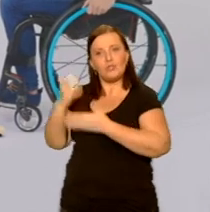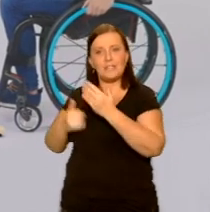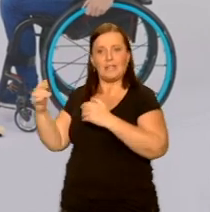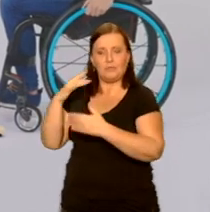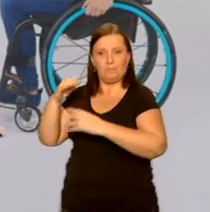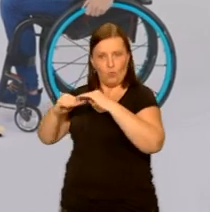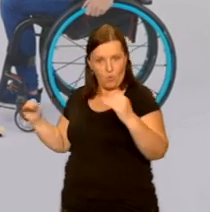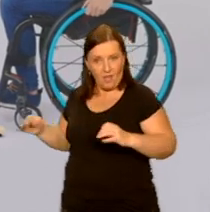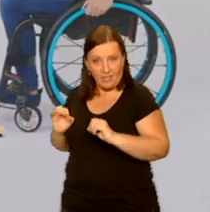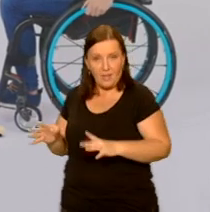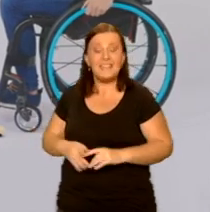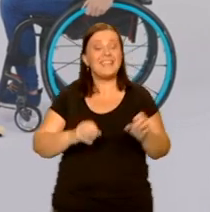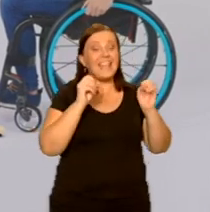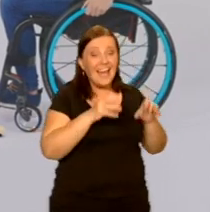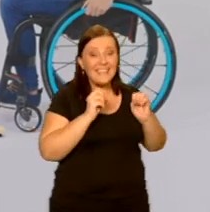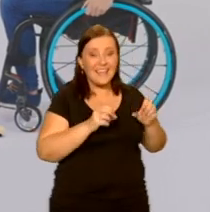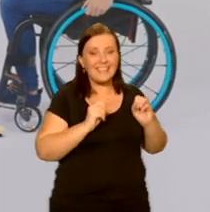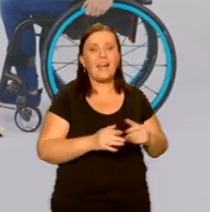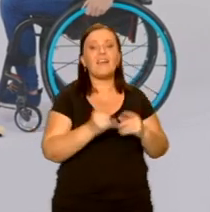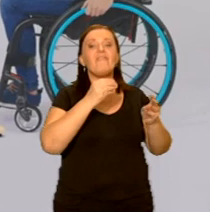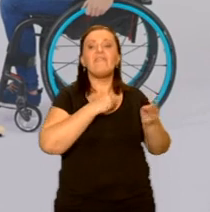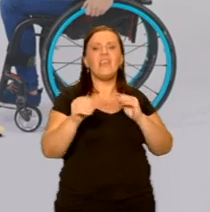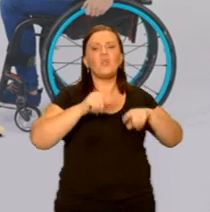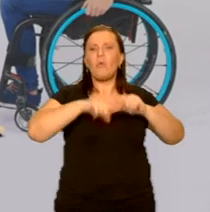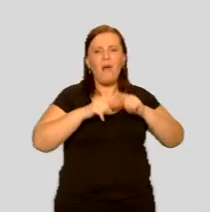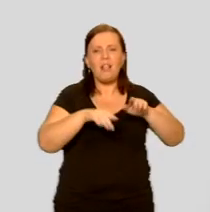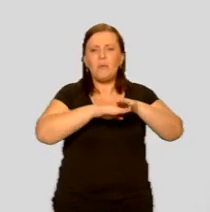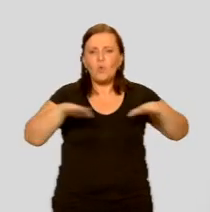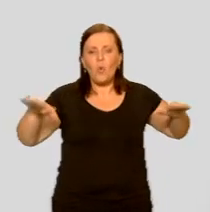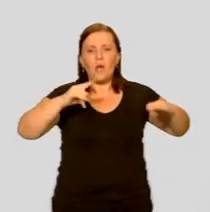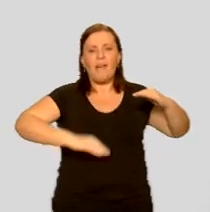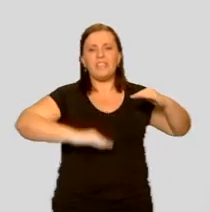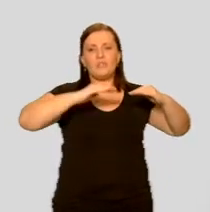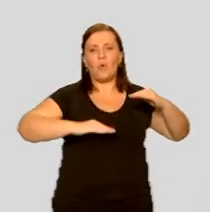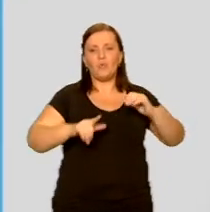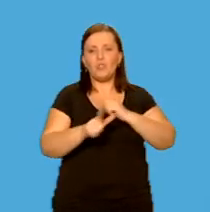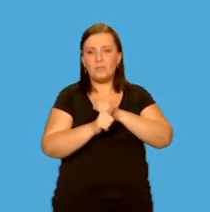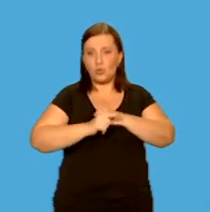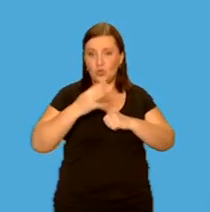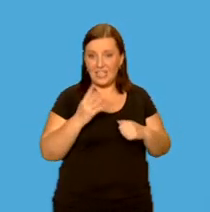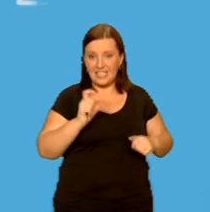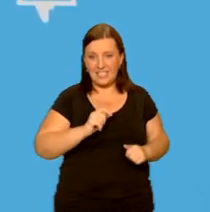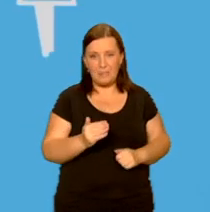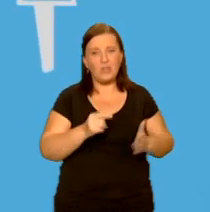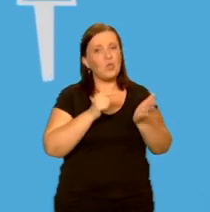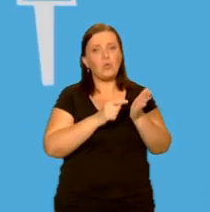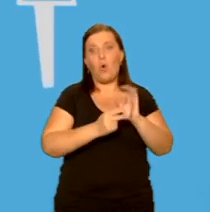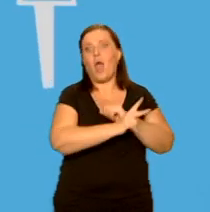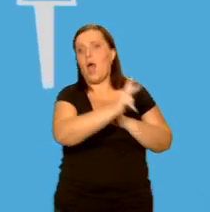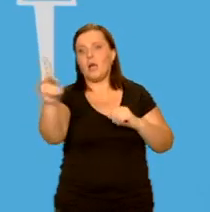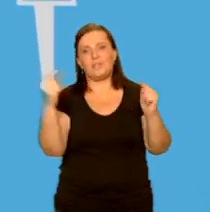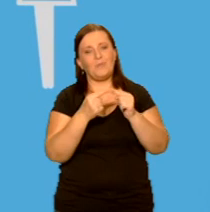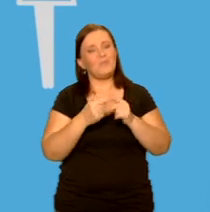biurka. Tak, większość biurek takich standardowych ma wysokość 74 cm, co nie jest odpowiednie dla każdego